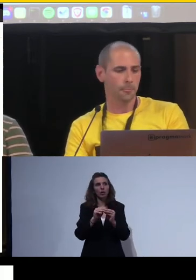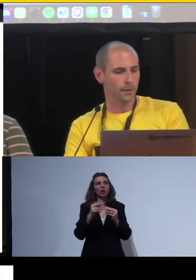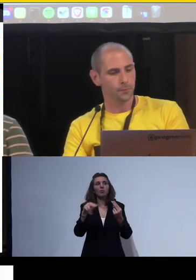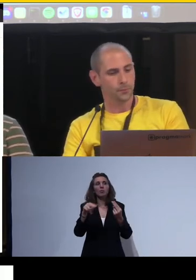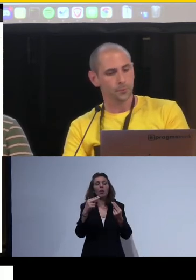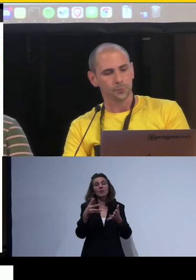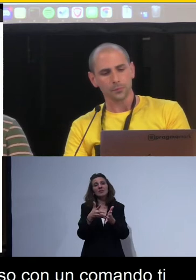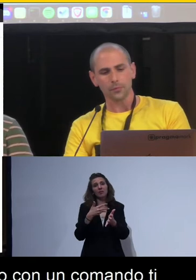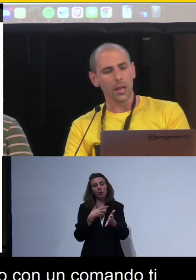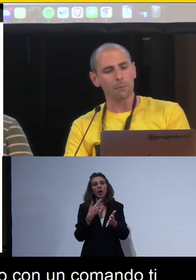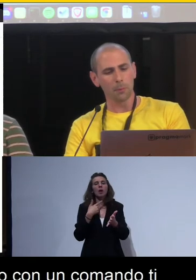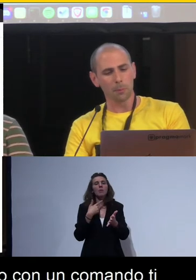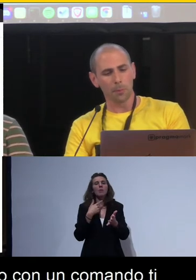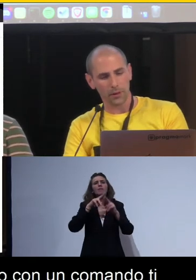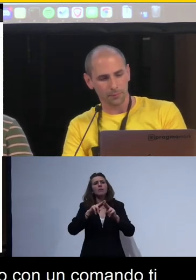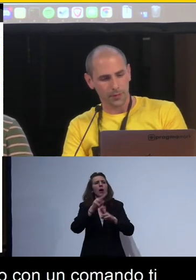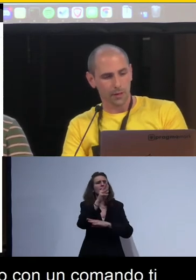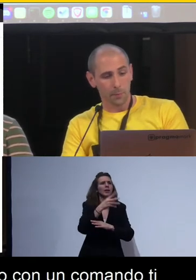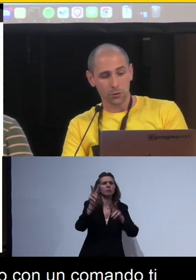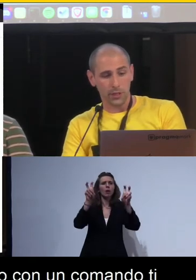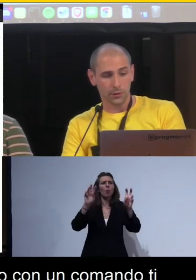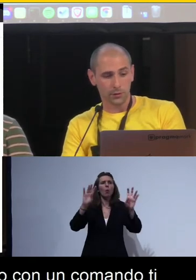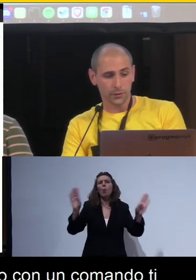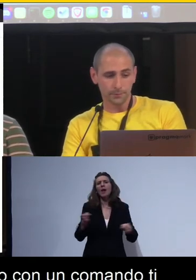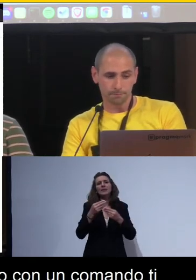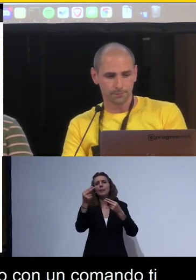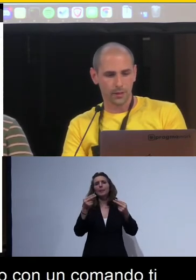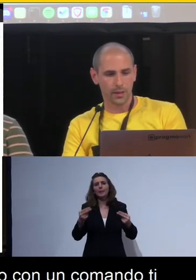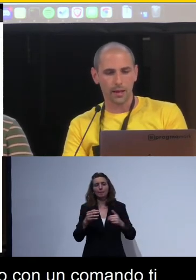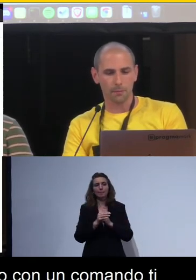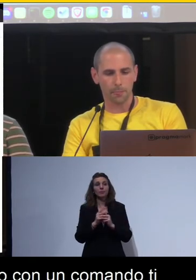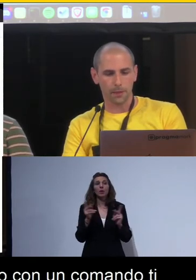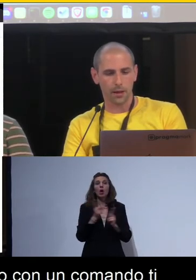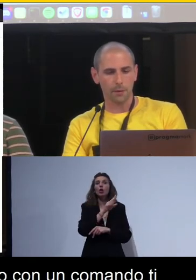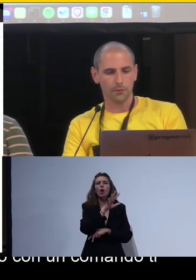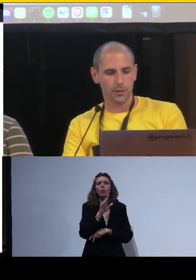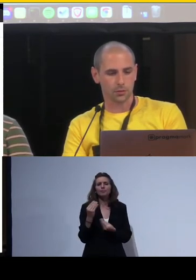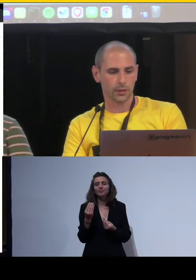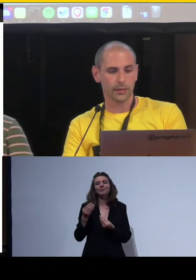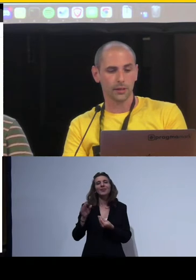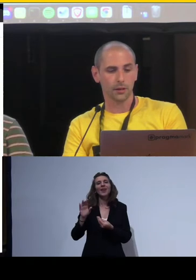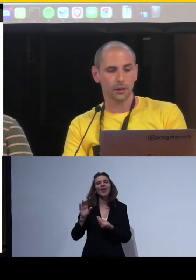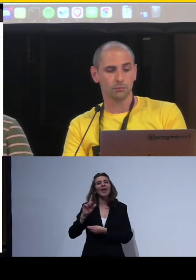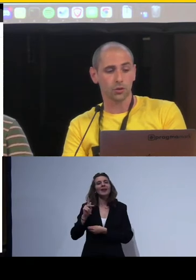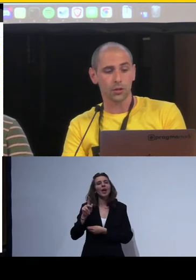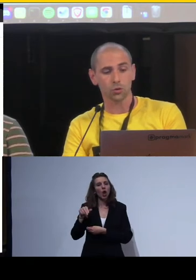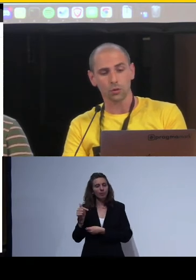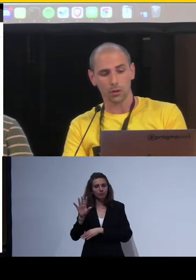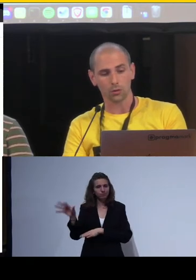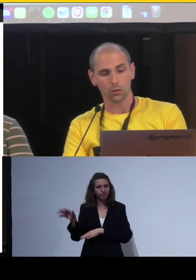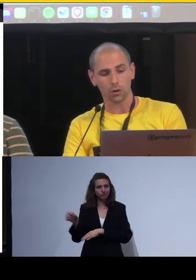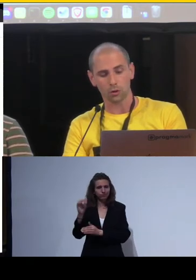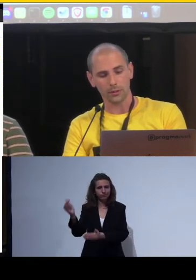tabelle. Abbiamo poi preso Keynote e abbiamo visto che non c'è